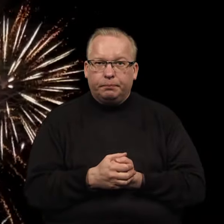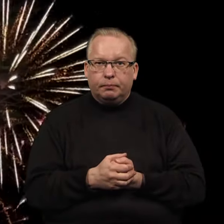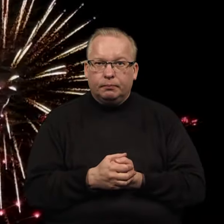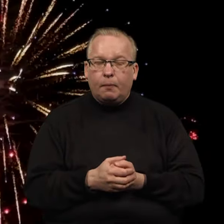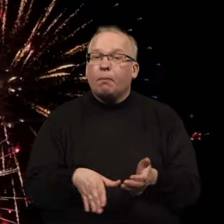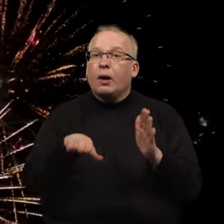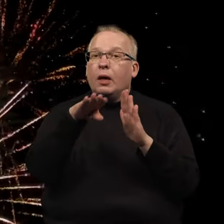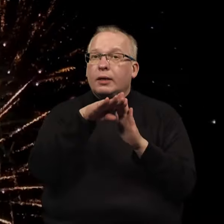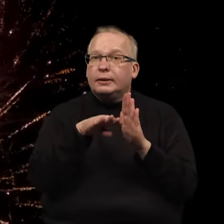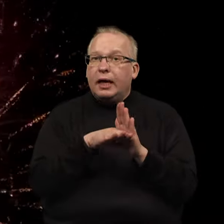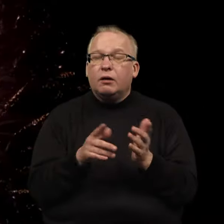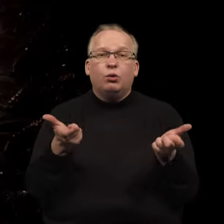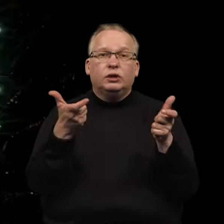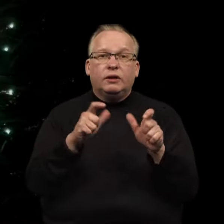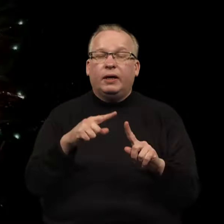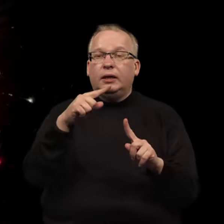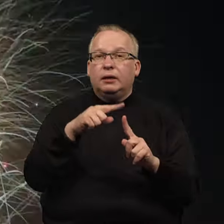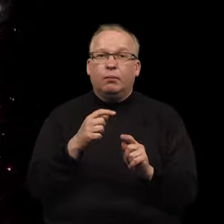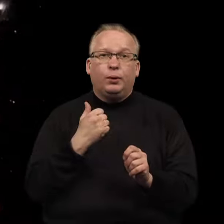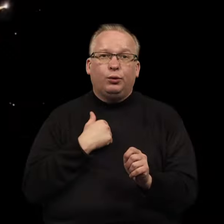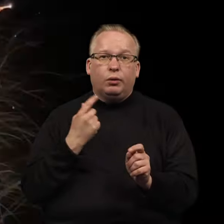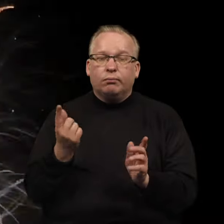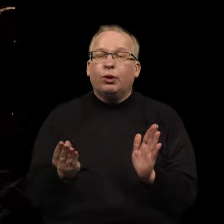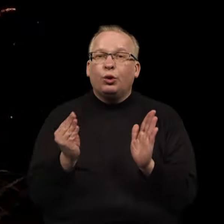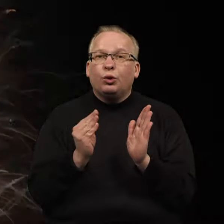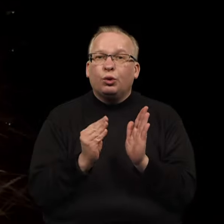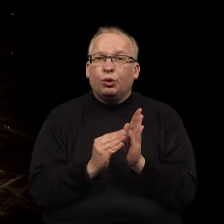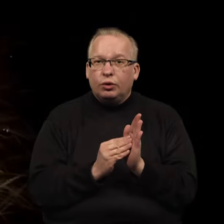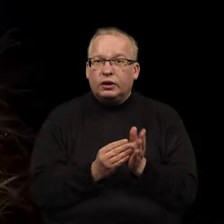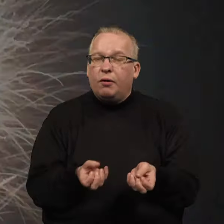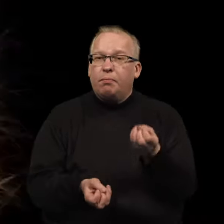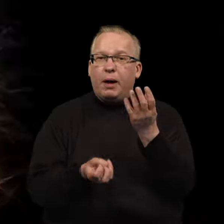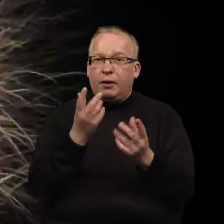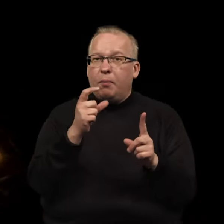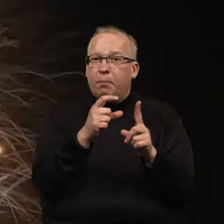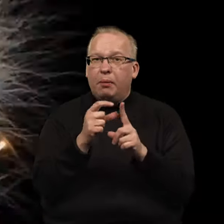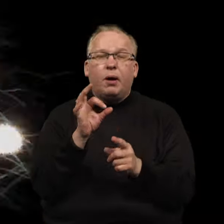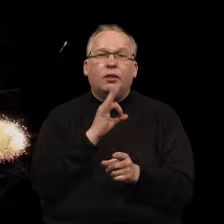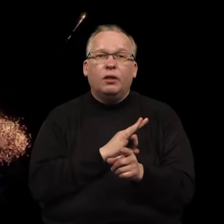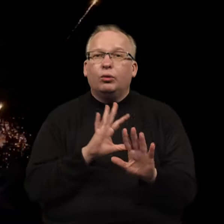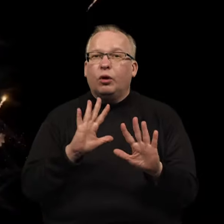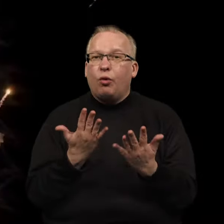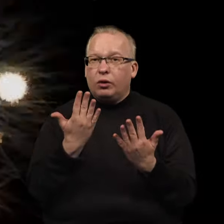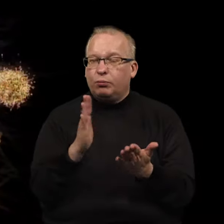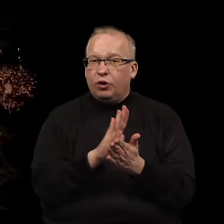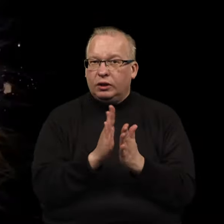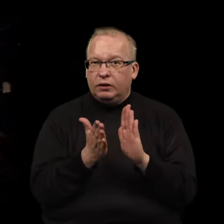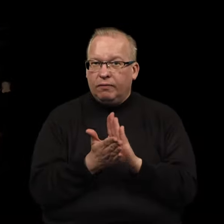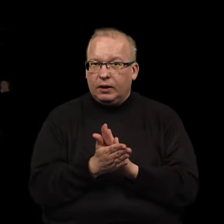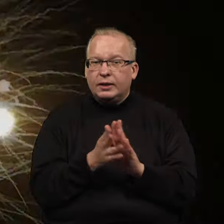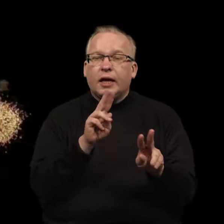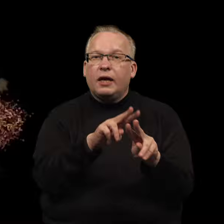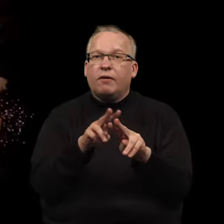pataisos numato, kad savivaldybių tarybos turės nustatyti civilinių pirotechnikos priemonių naudojimo tvarką ir vietas.